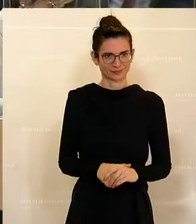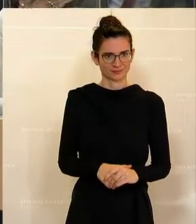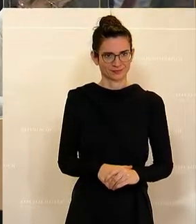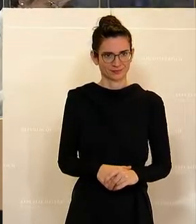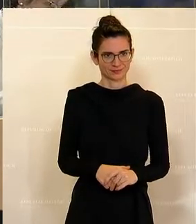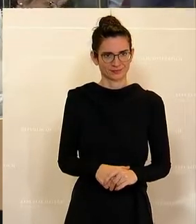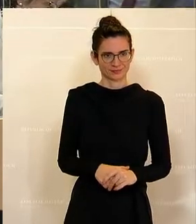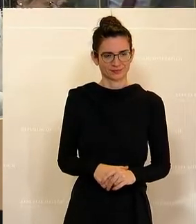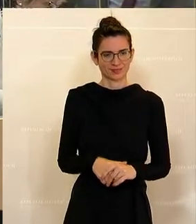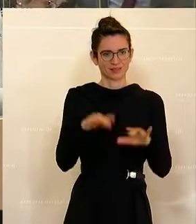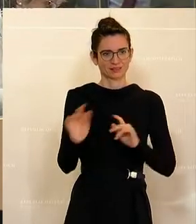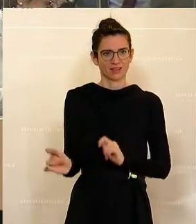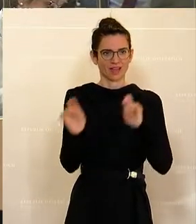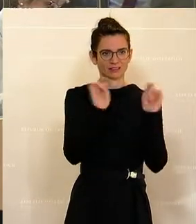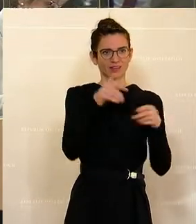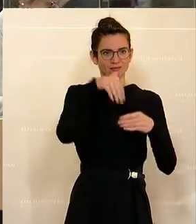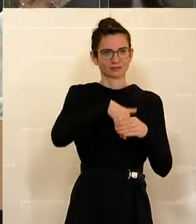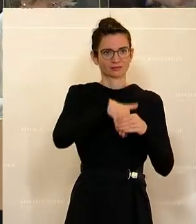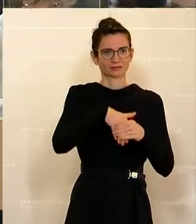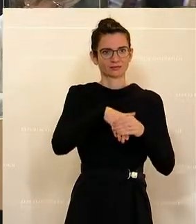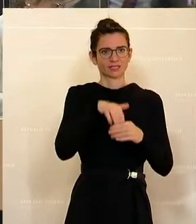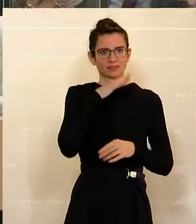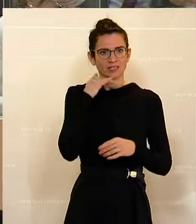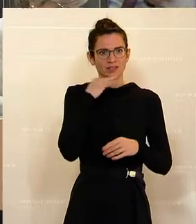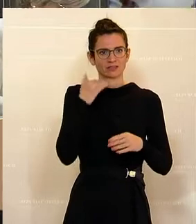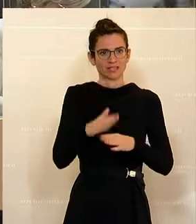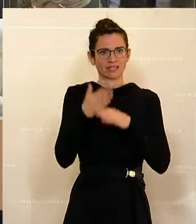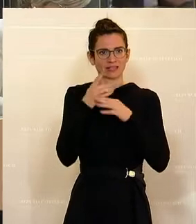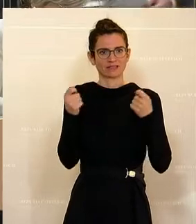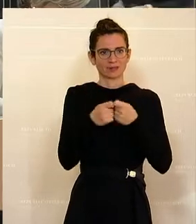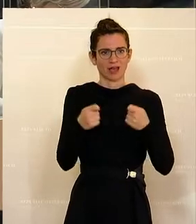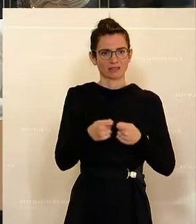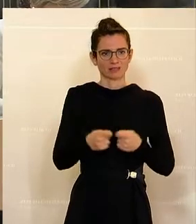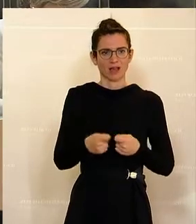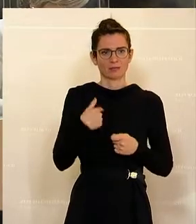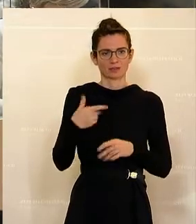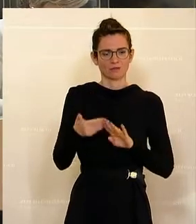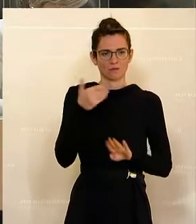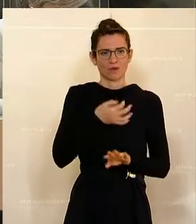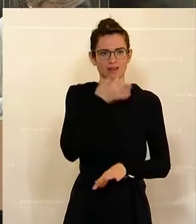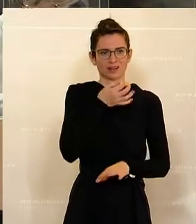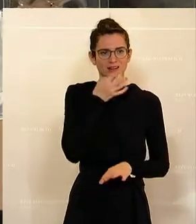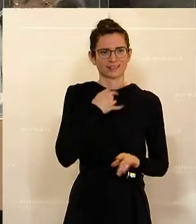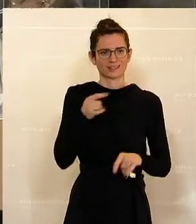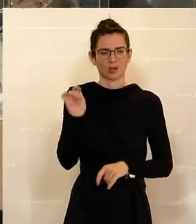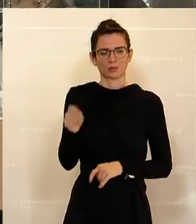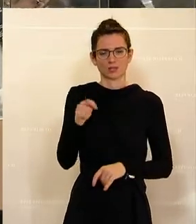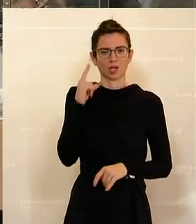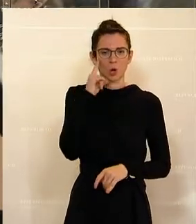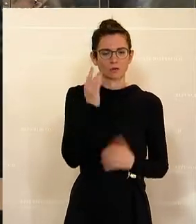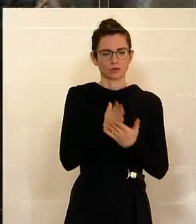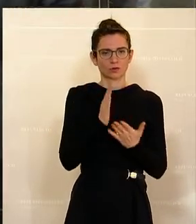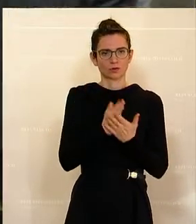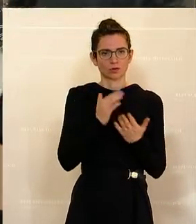haben ja eine Fülle von anderen Hilfsmaßnahmen. Die wurden von den Vorrednern, insbesondere vom Abgeordneten Kopf, ja bereits